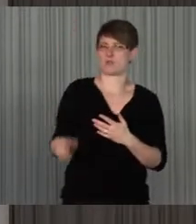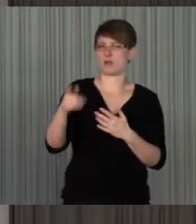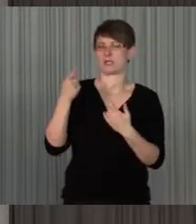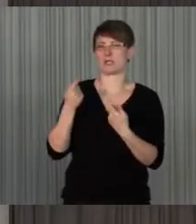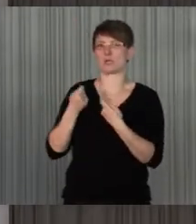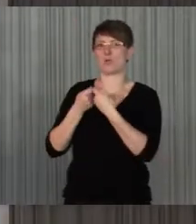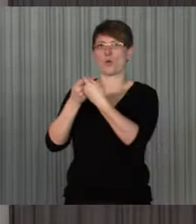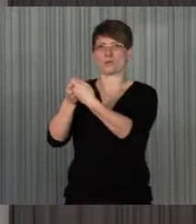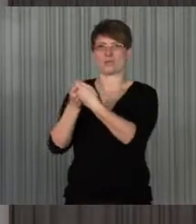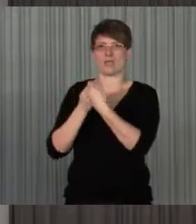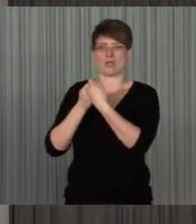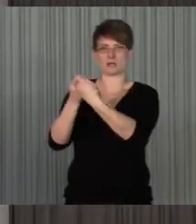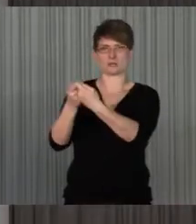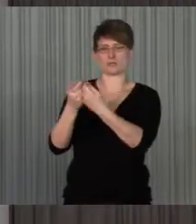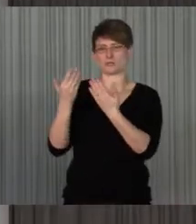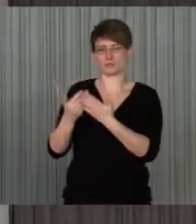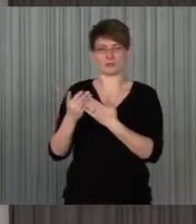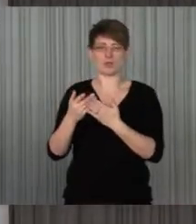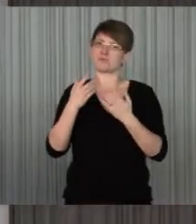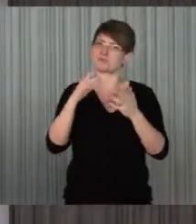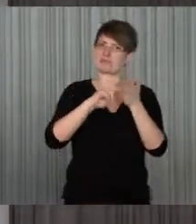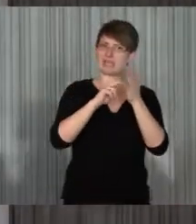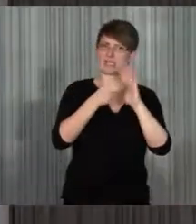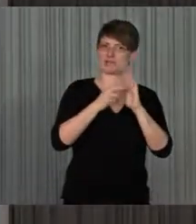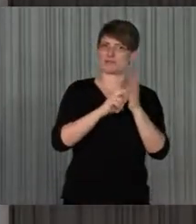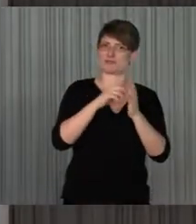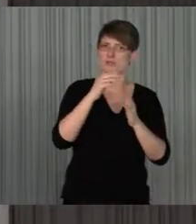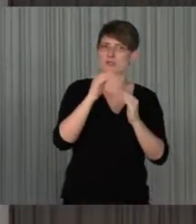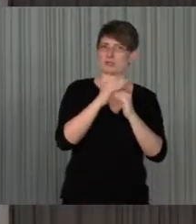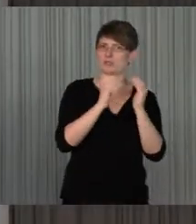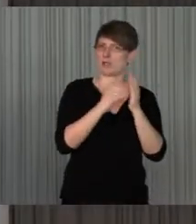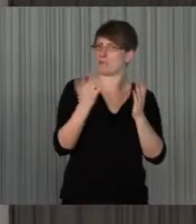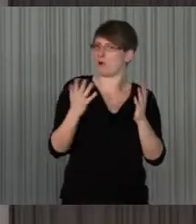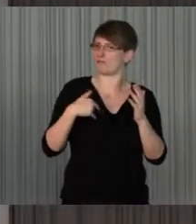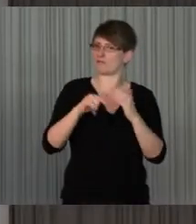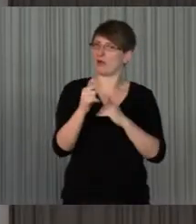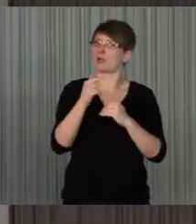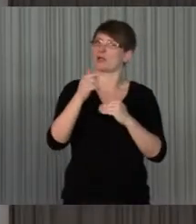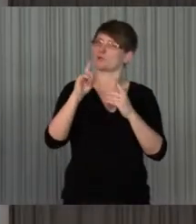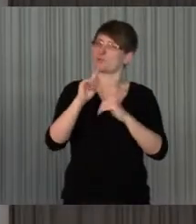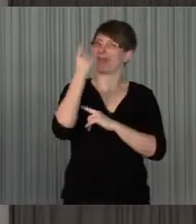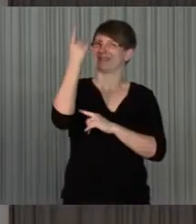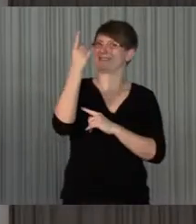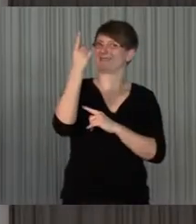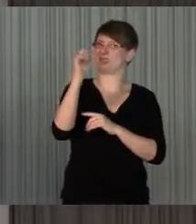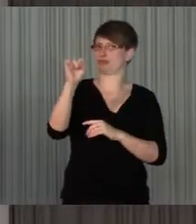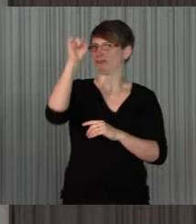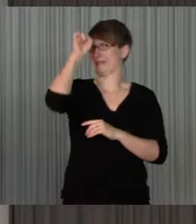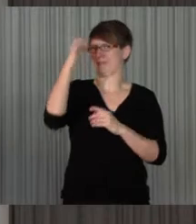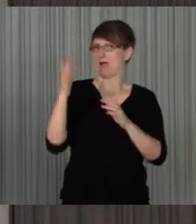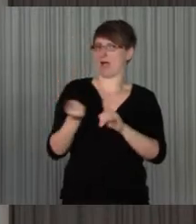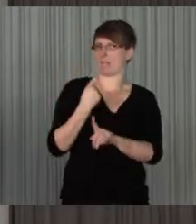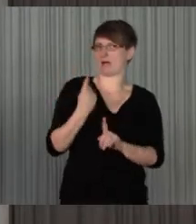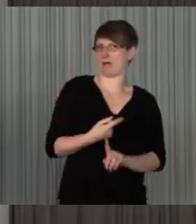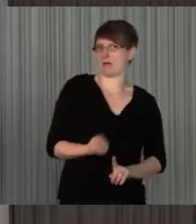bei diesen Mitteln fallen, also Stigmatisierungseffekte erst mal weg. Und insofern kann es tatsächlich leichter sein, in